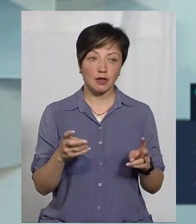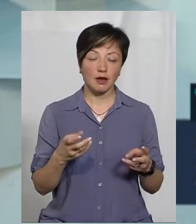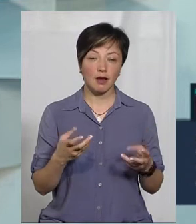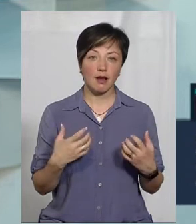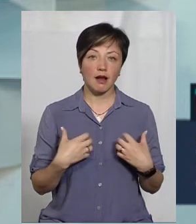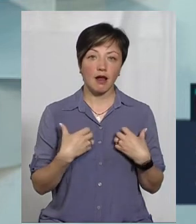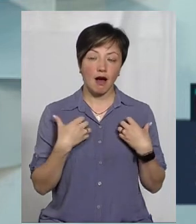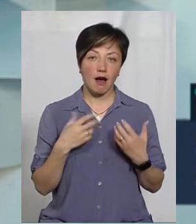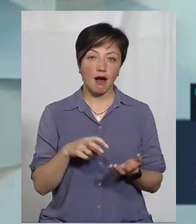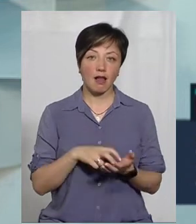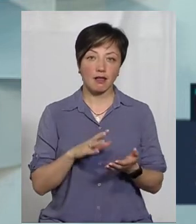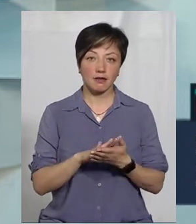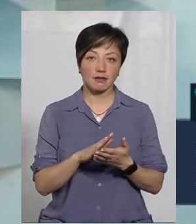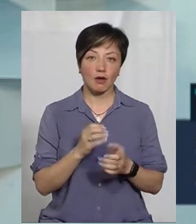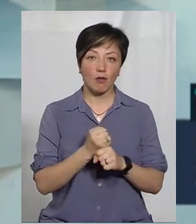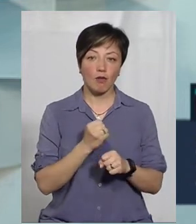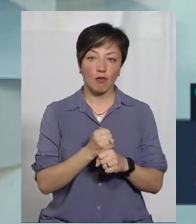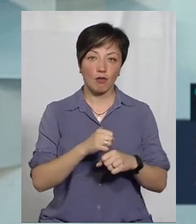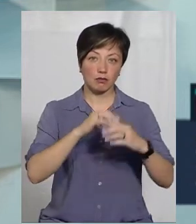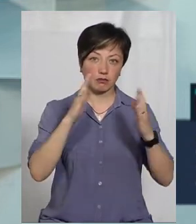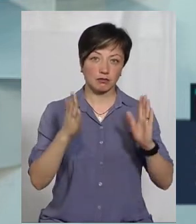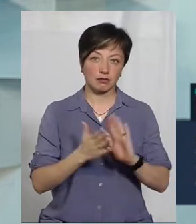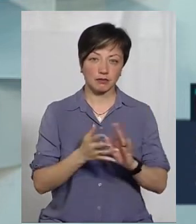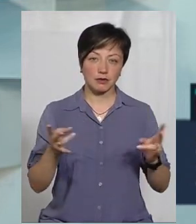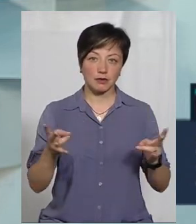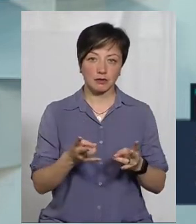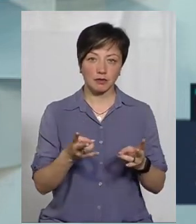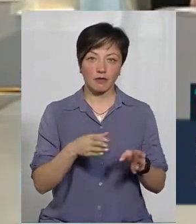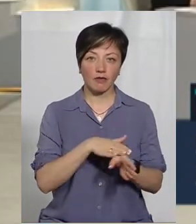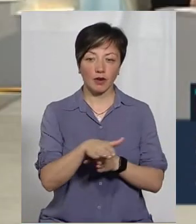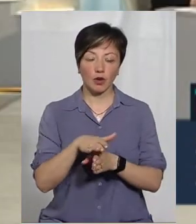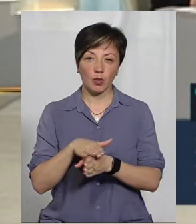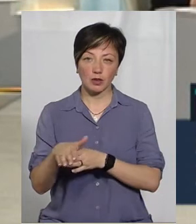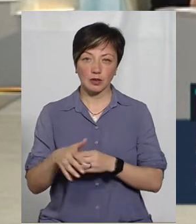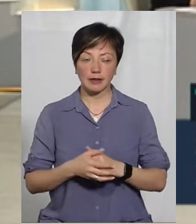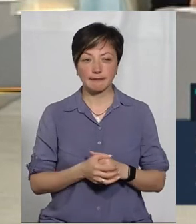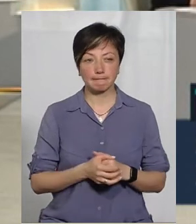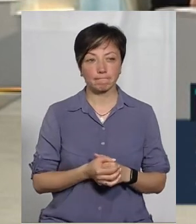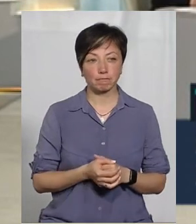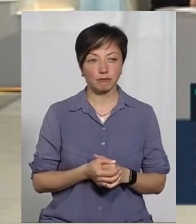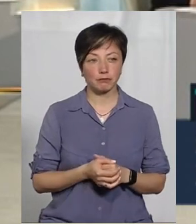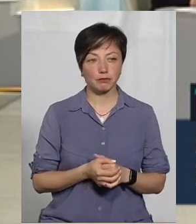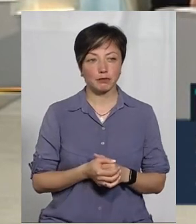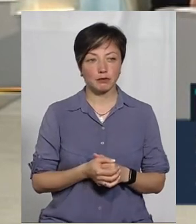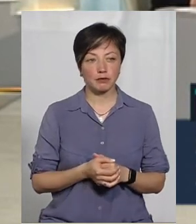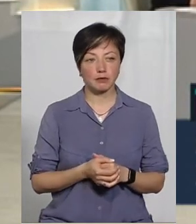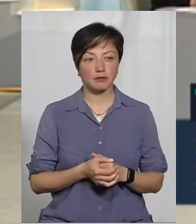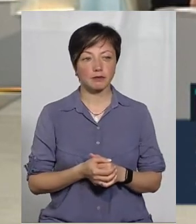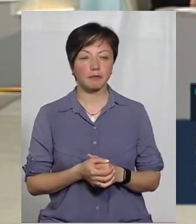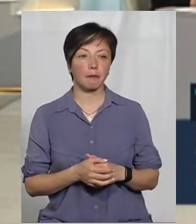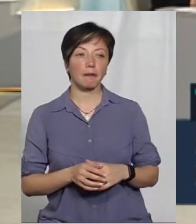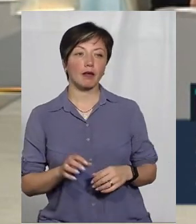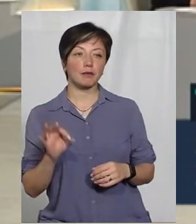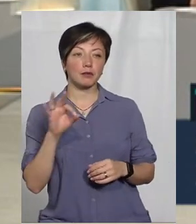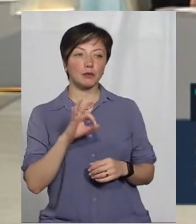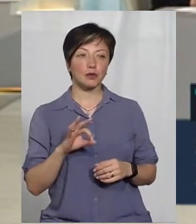лякала робота, яку треба буде зробити з цією пам'яткою. А що